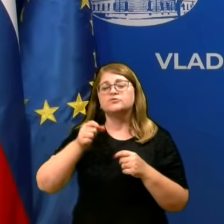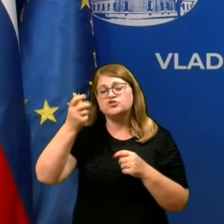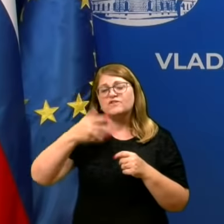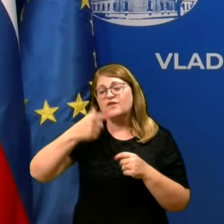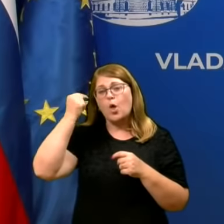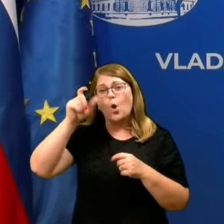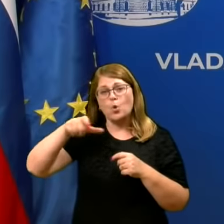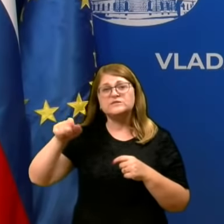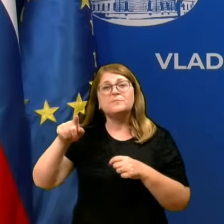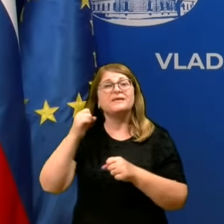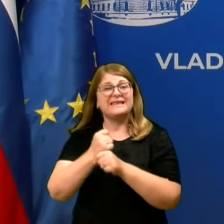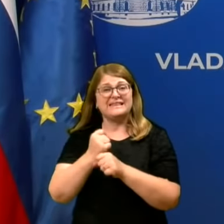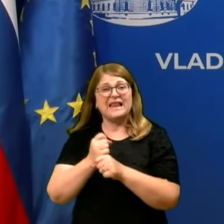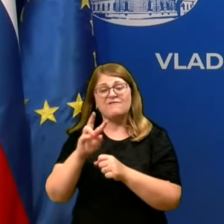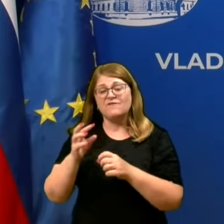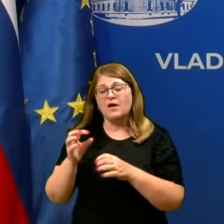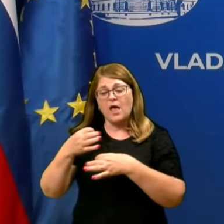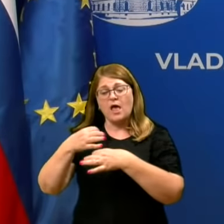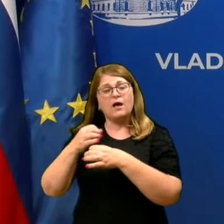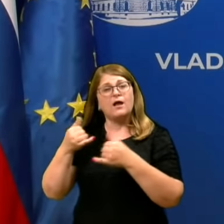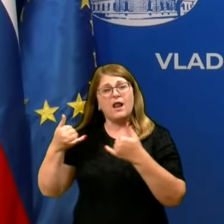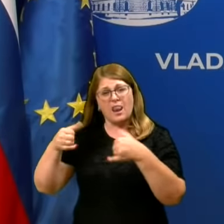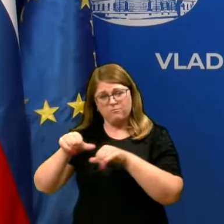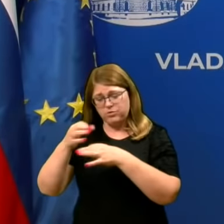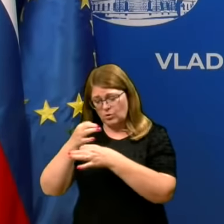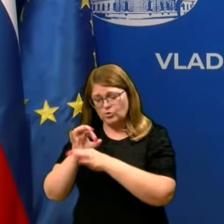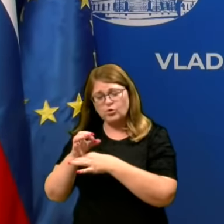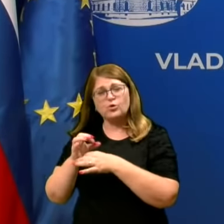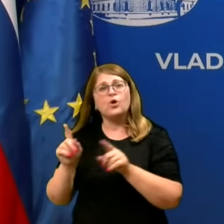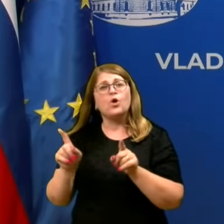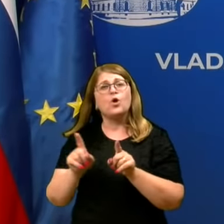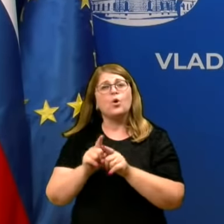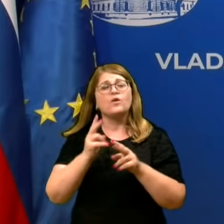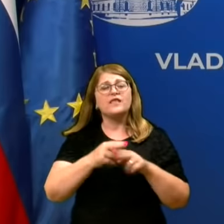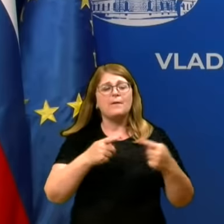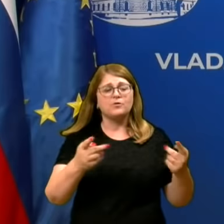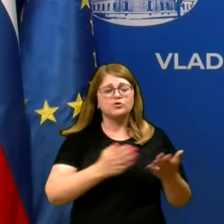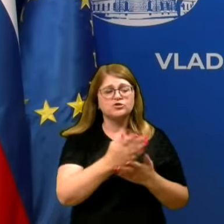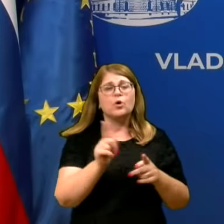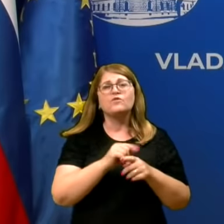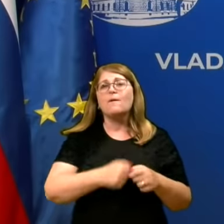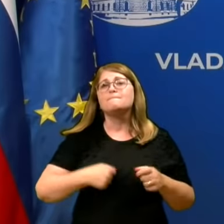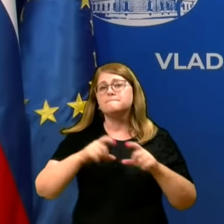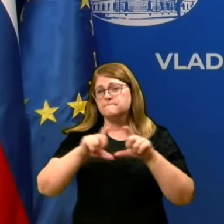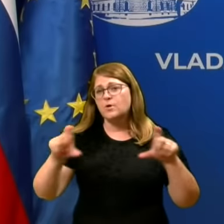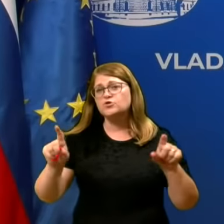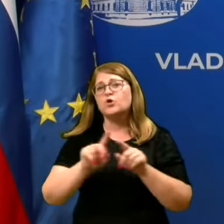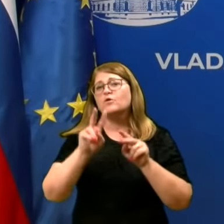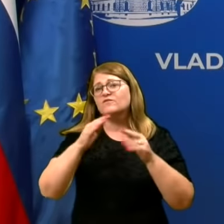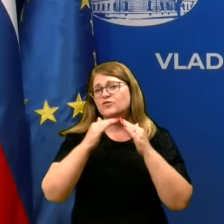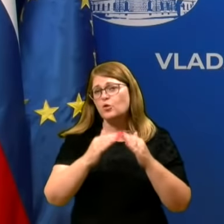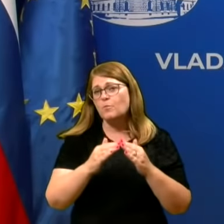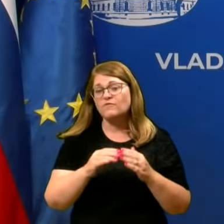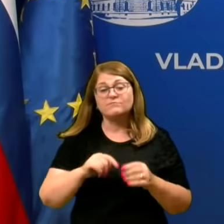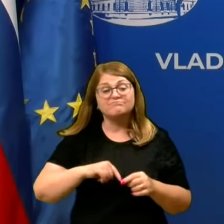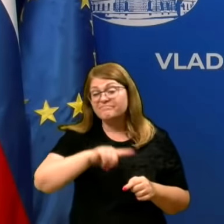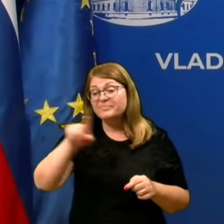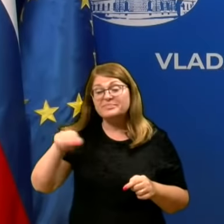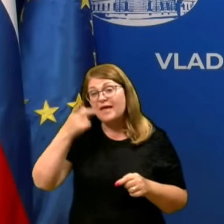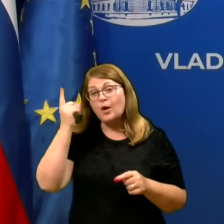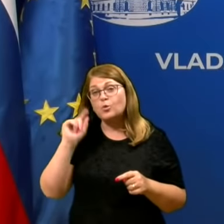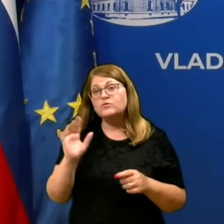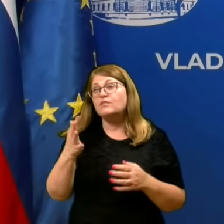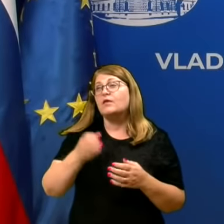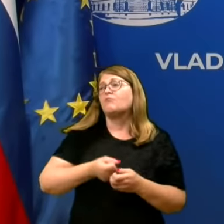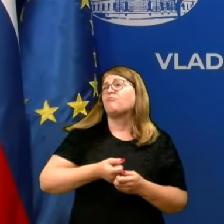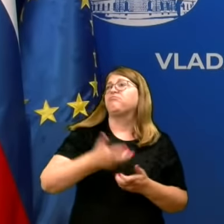Tako v laboratoriju za mikrobiologijo, kot na epidemiološki službi, kot v bolnišnicah, kot v domovih in tako dalje. Teh ljudi pa ni